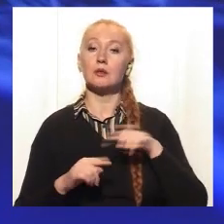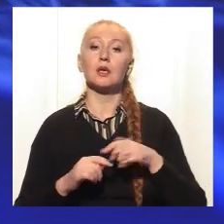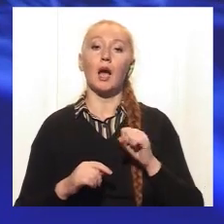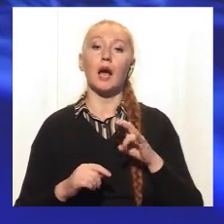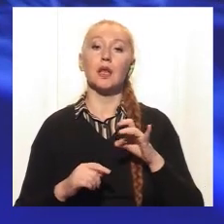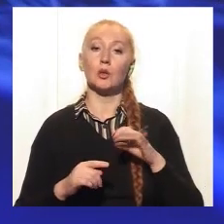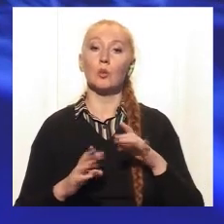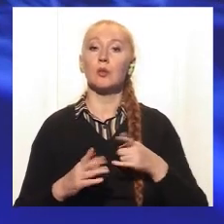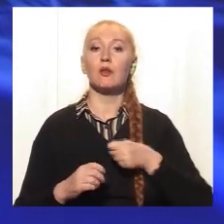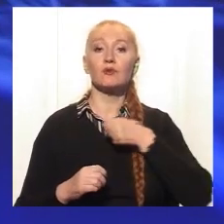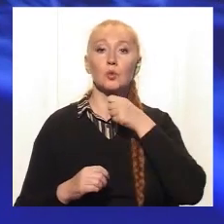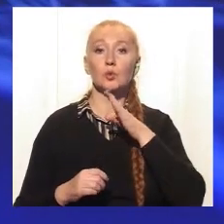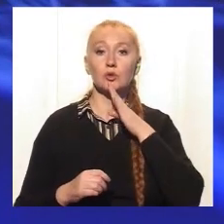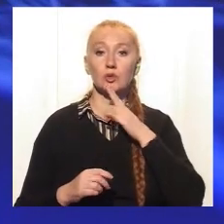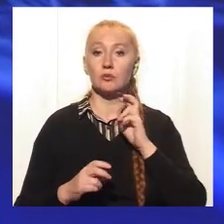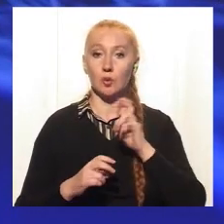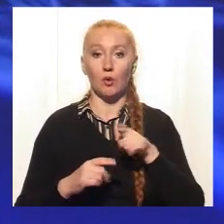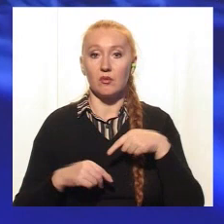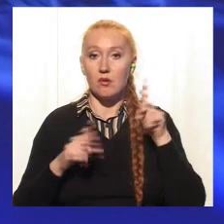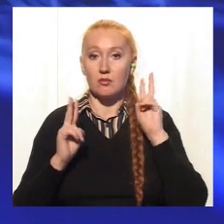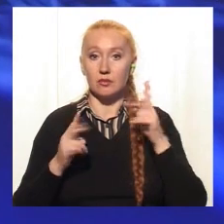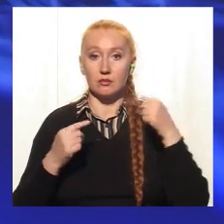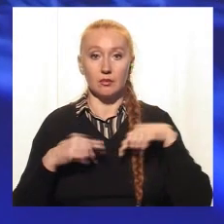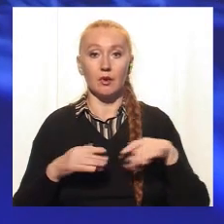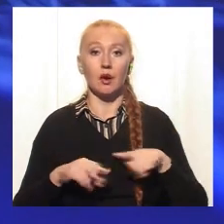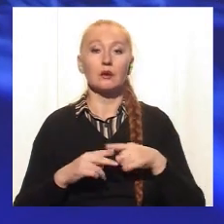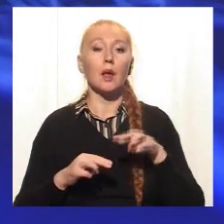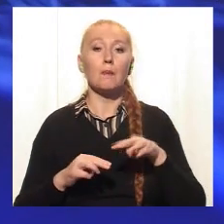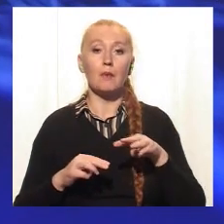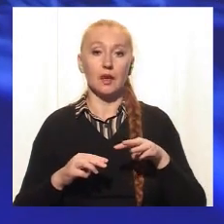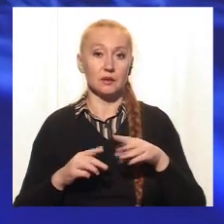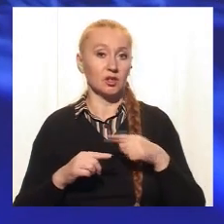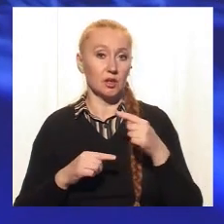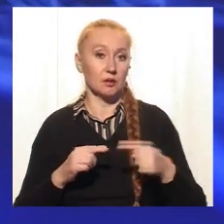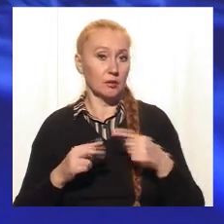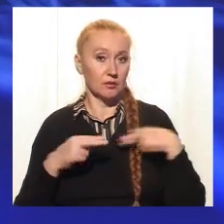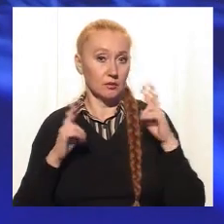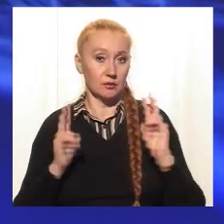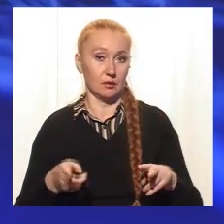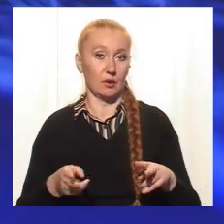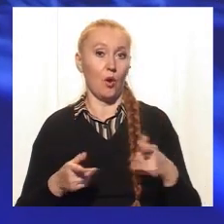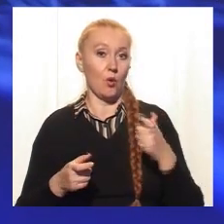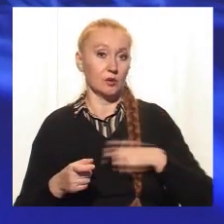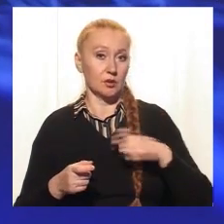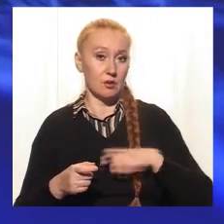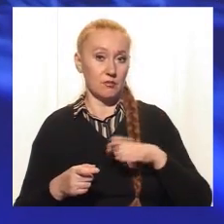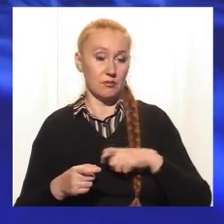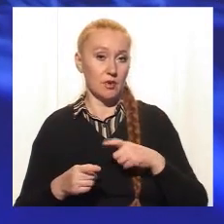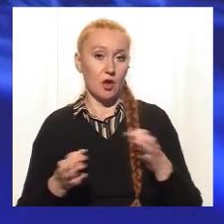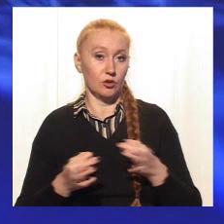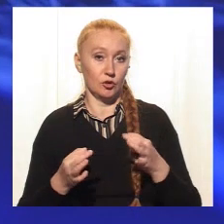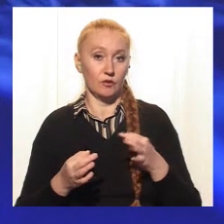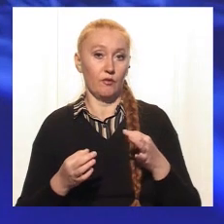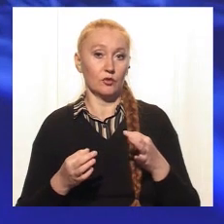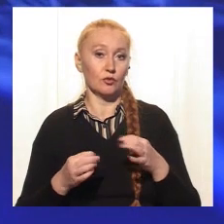Элементарно взрослые женщины приходят, они не знают анатомию, они не знают менструальный цикл, они не знают вообще о себе ничего, не говоря